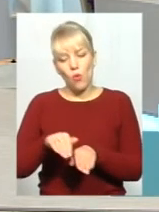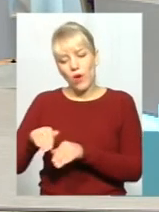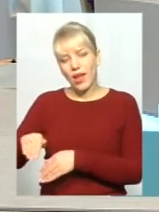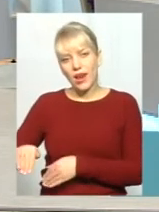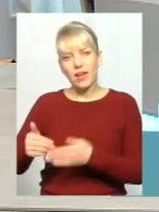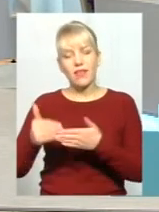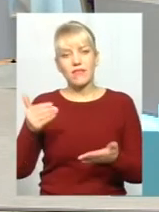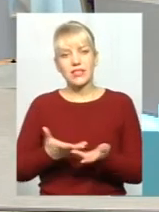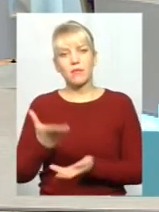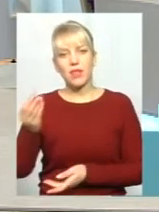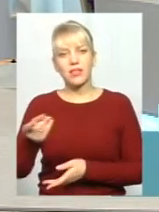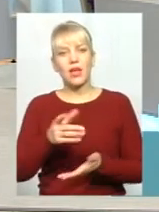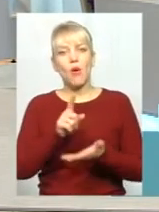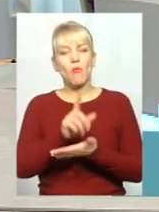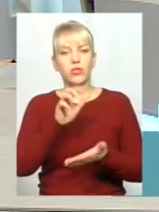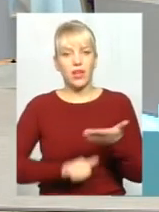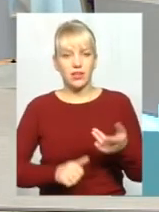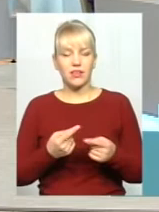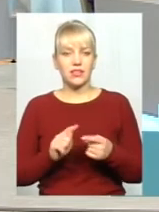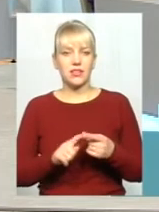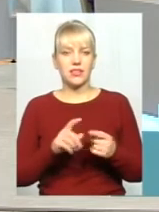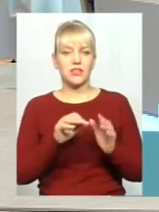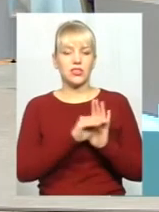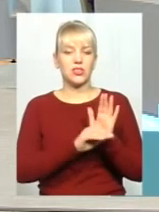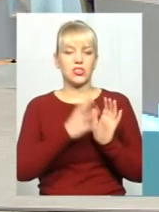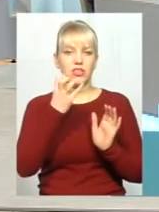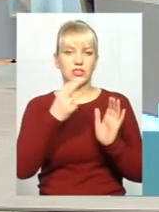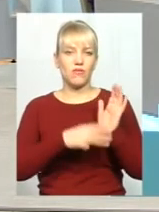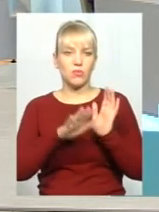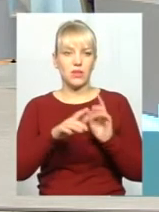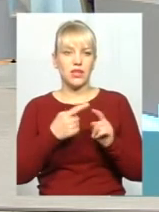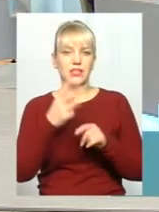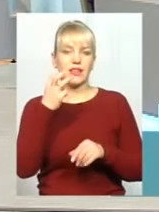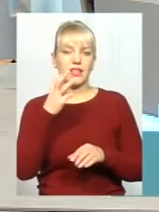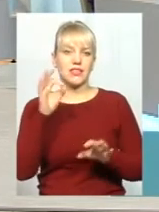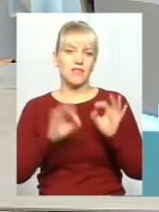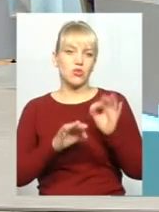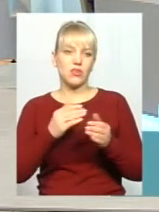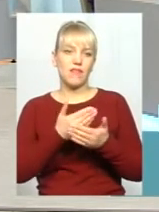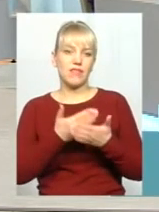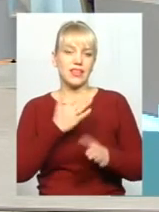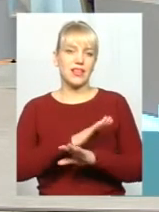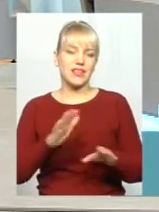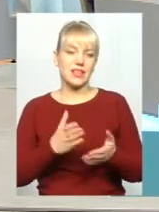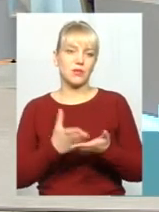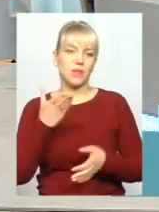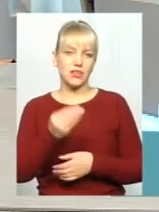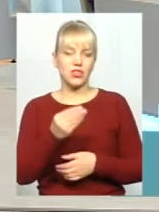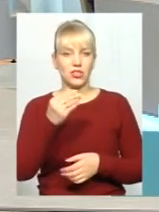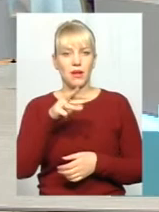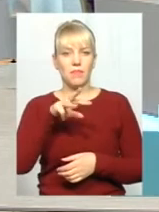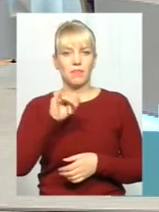можна 485-ту статтю, це 300% від несплачених митних платежів.